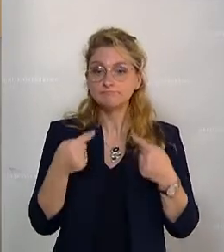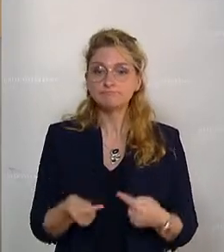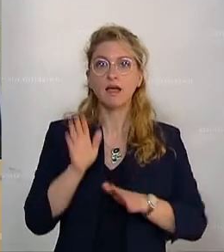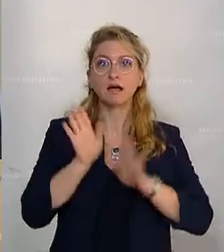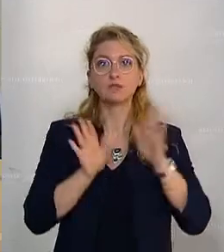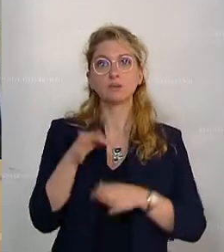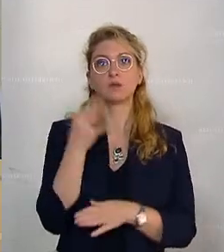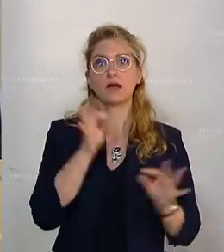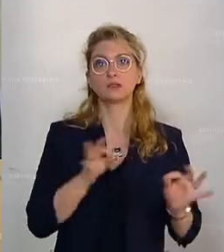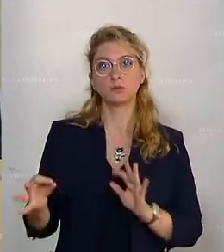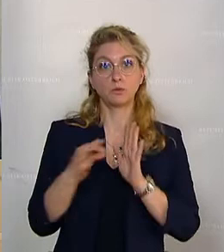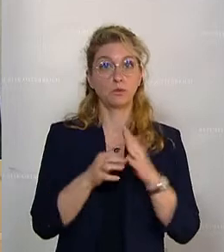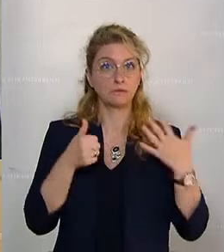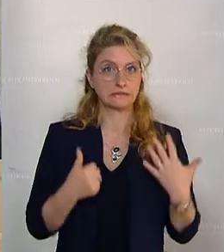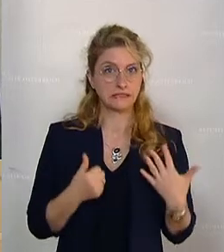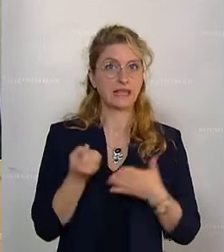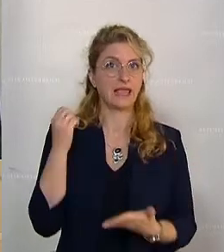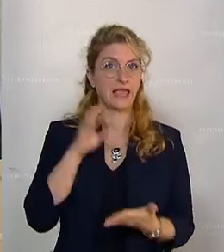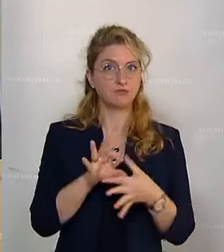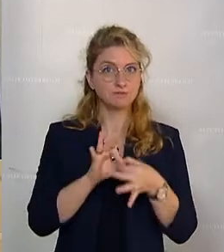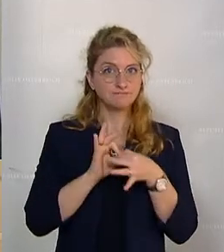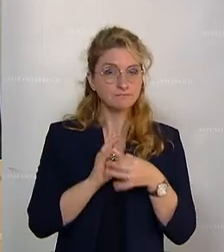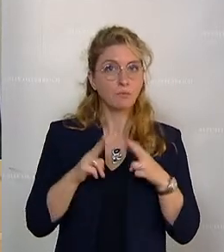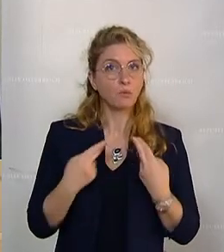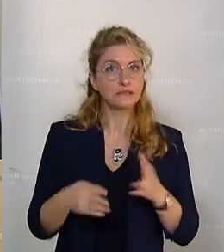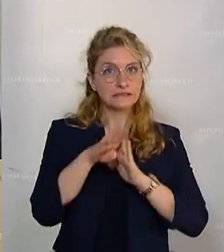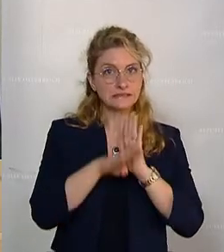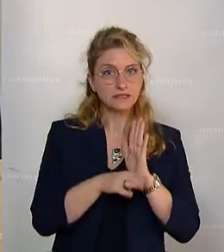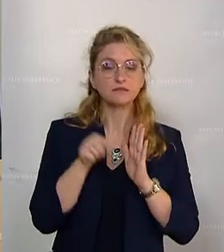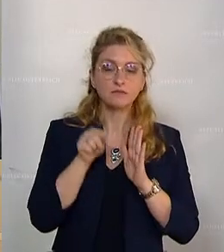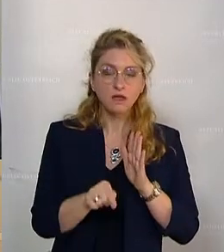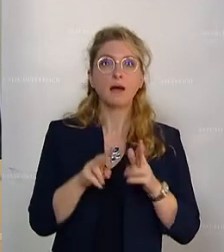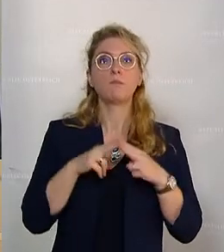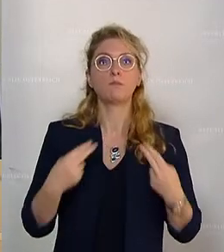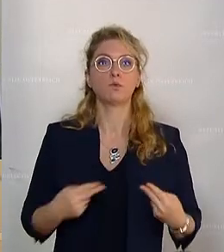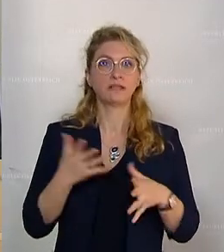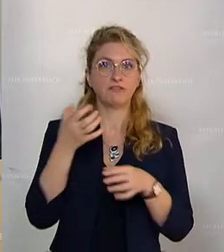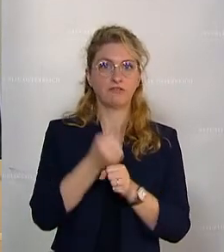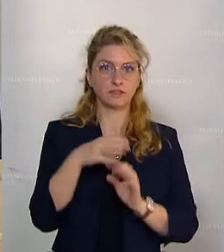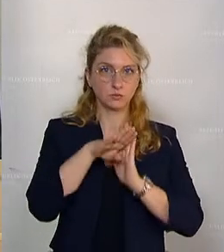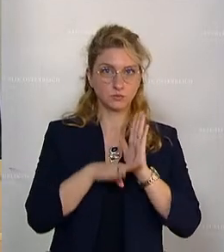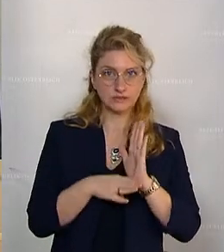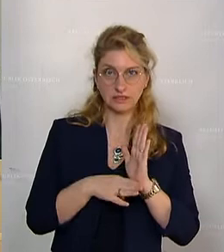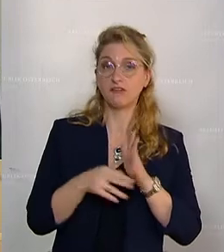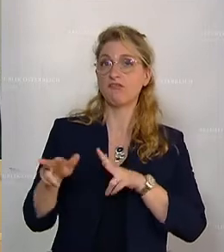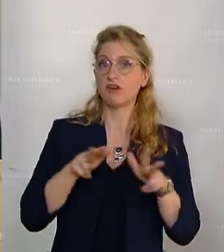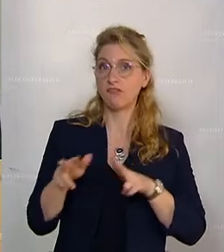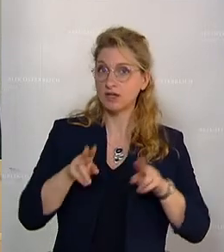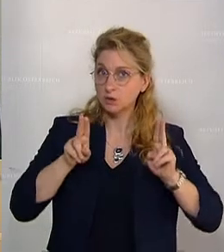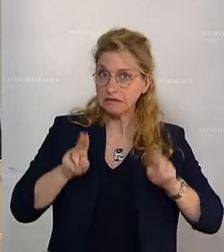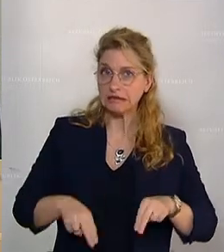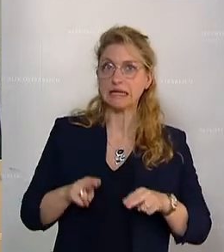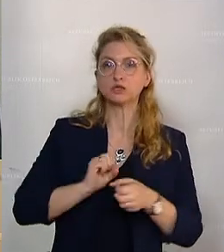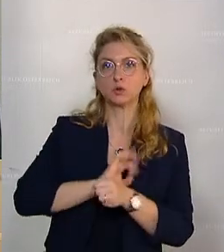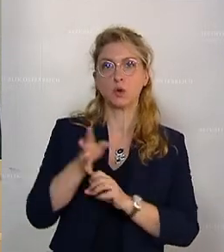Tagesordnungspunkt 6. Entwurf betreffend ein Bundesgesetz, mit dem das Bundesverfassungsgesetz, das verwaltungsrechtliche